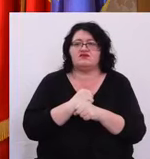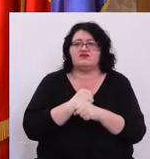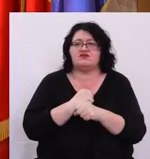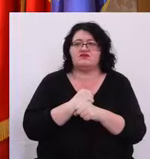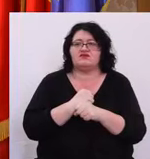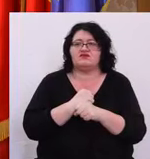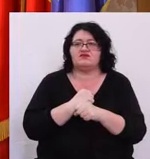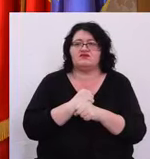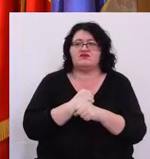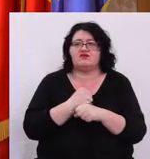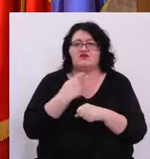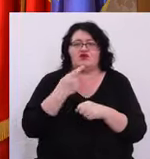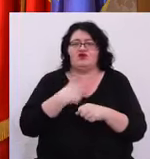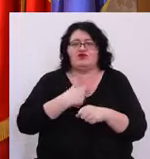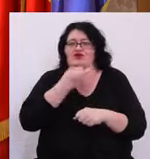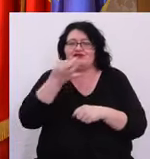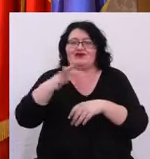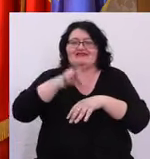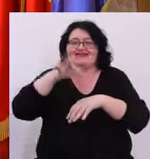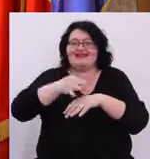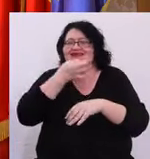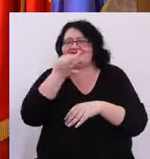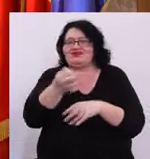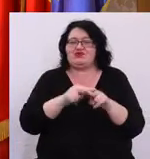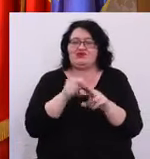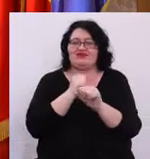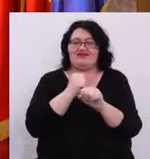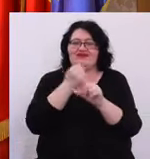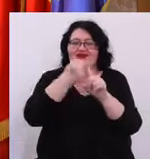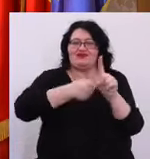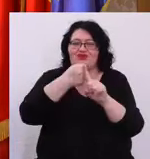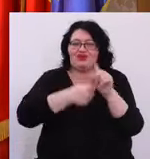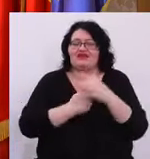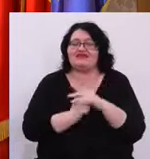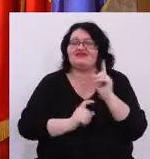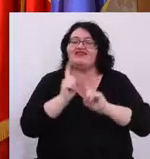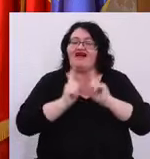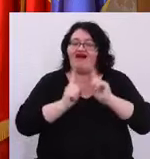Acum nu le dau idei eu Dar